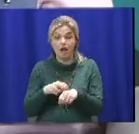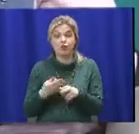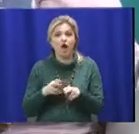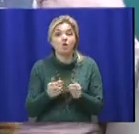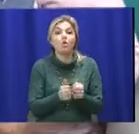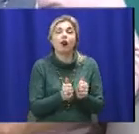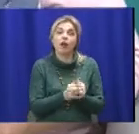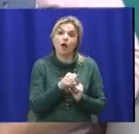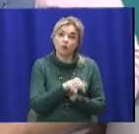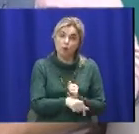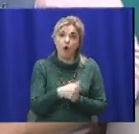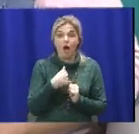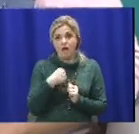бути?